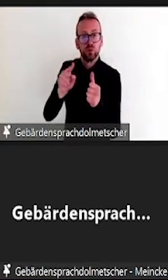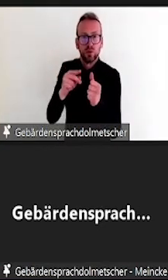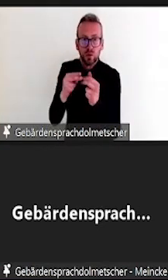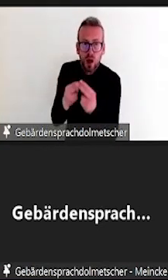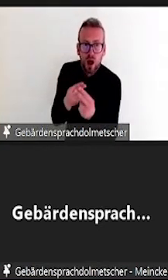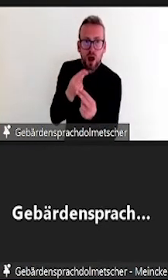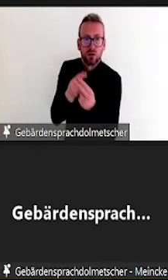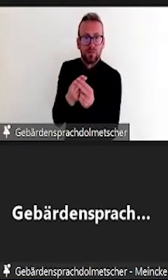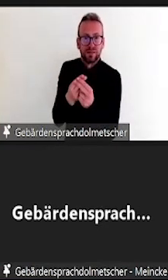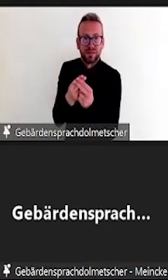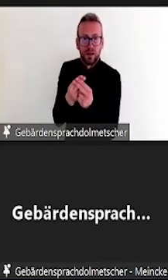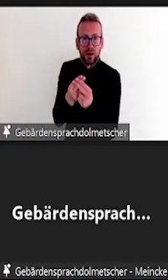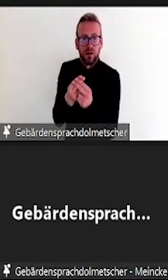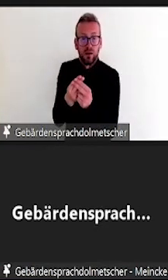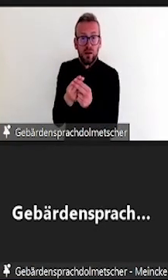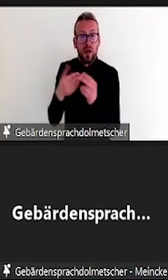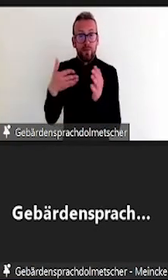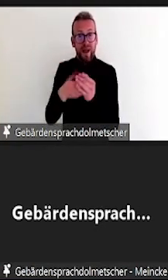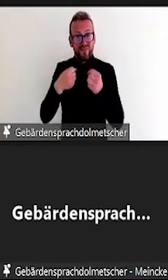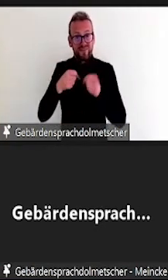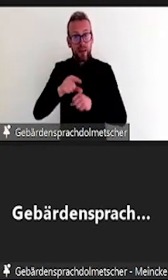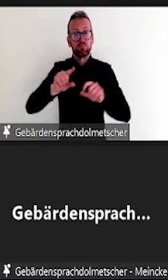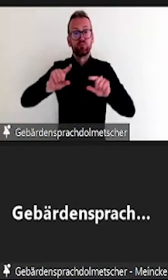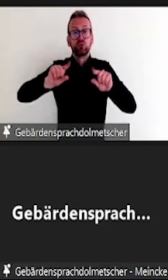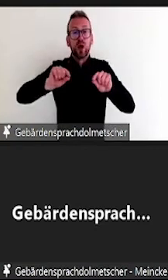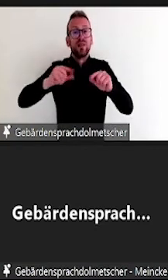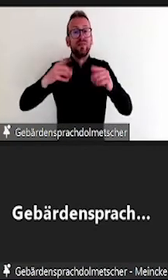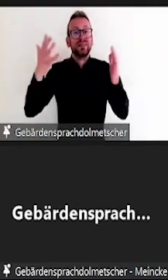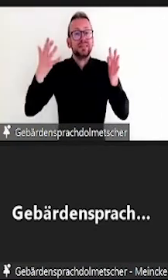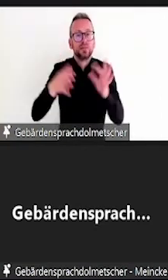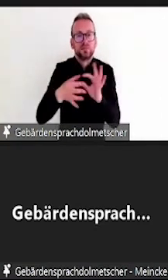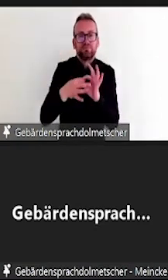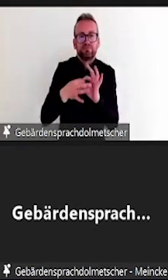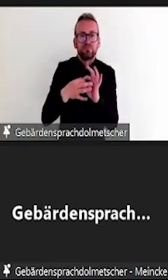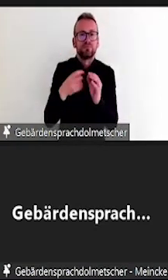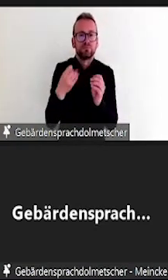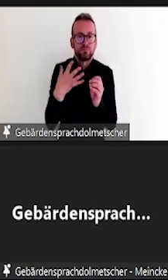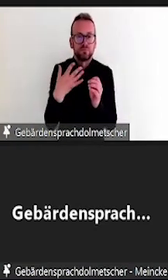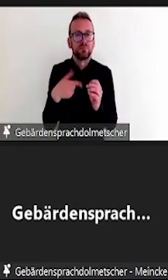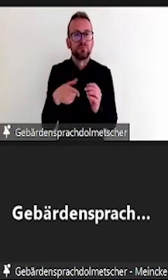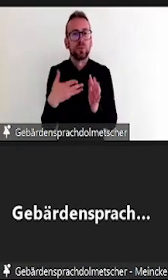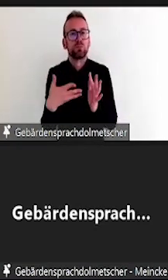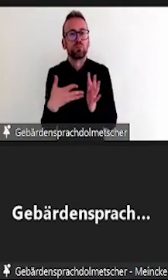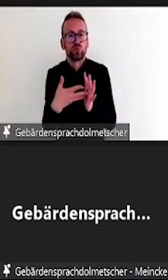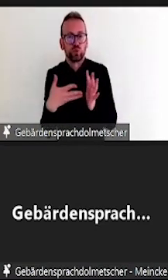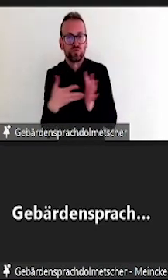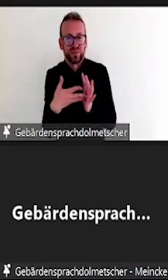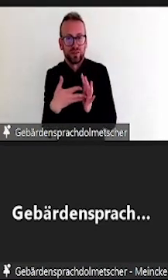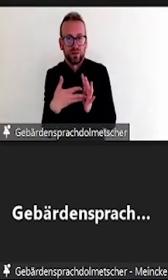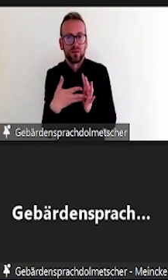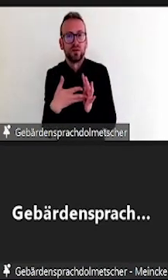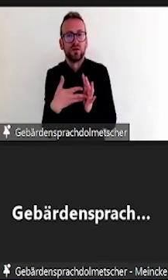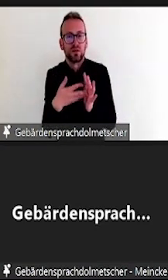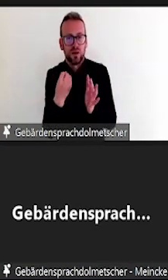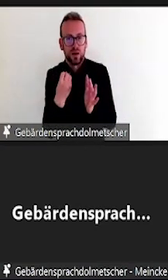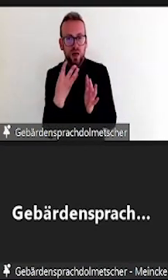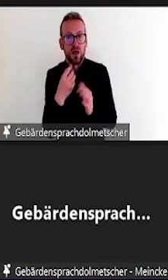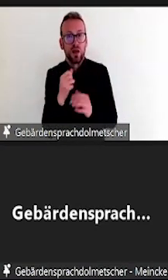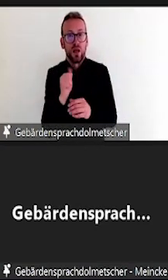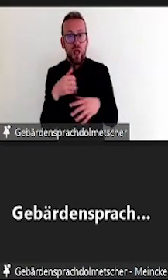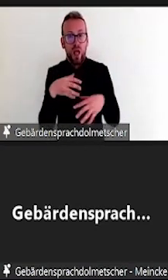Das zweite Konzept sind angemessene Vorkehrungen oder im deutschen Sprachraum